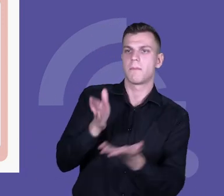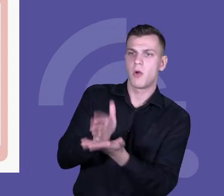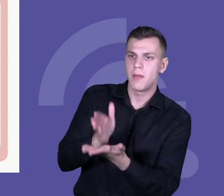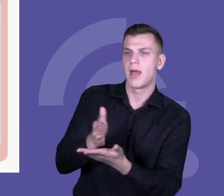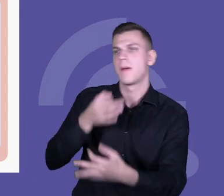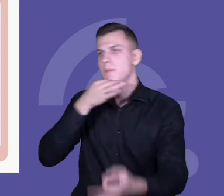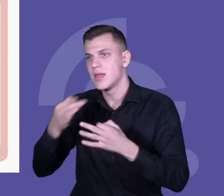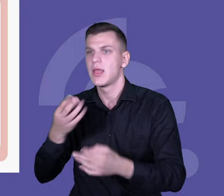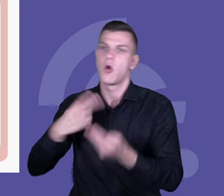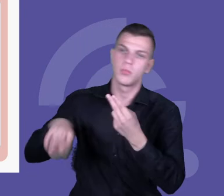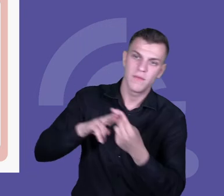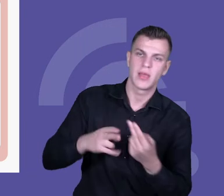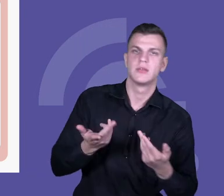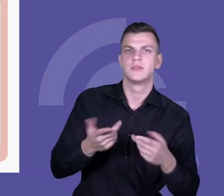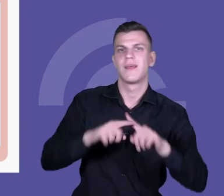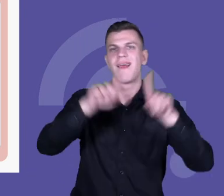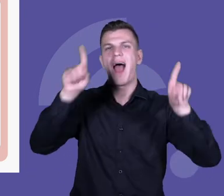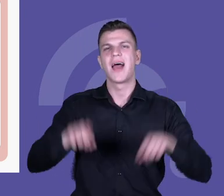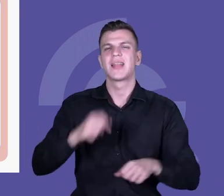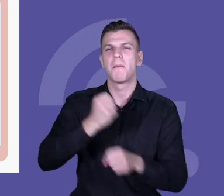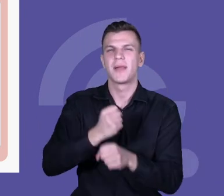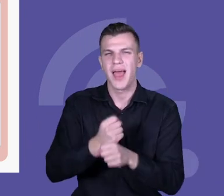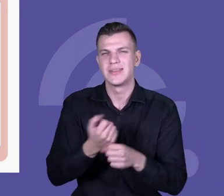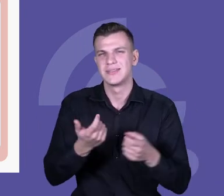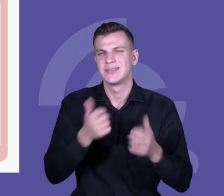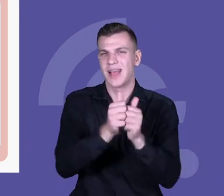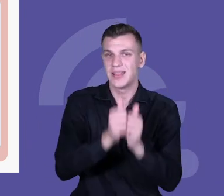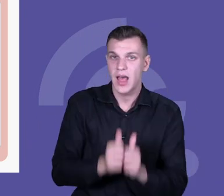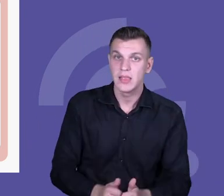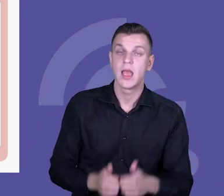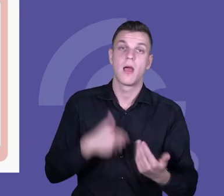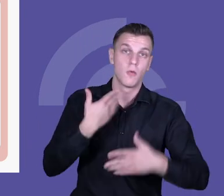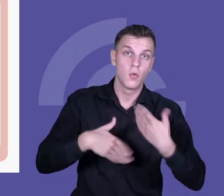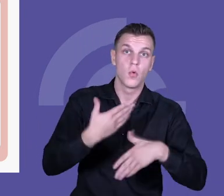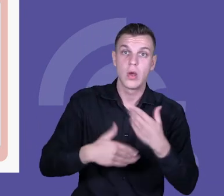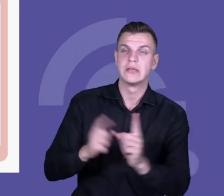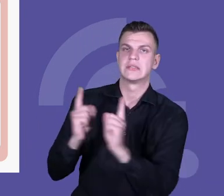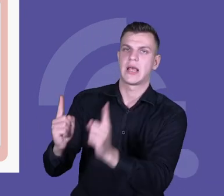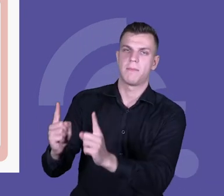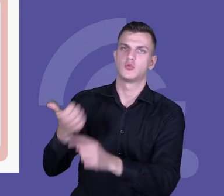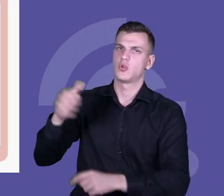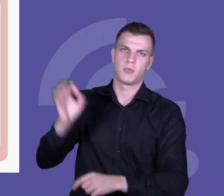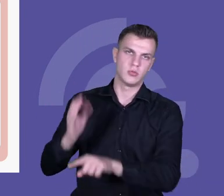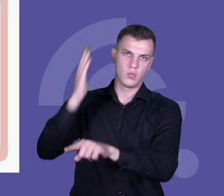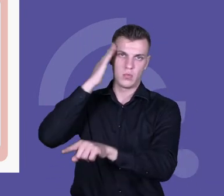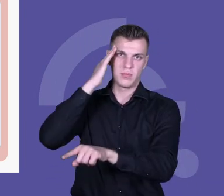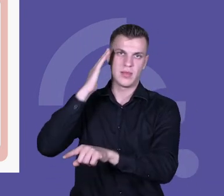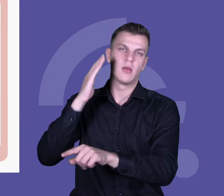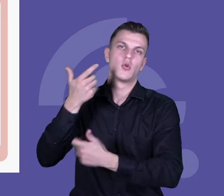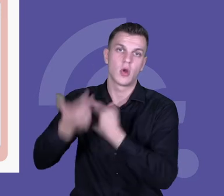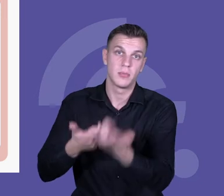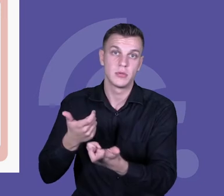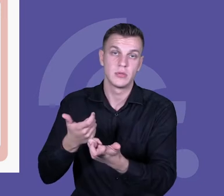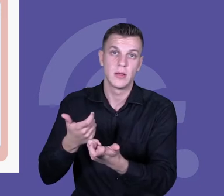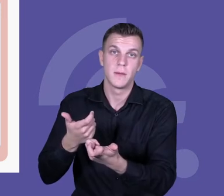odpowiedzi, potem poprzez karty pracy, chociażby takie mniej intensywne wsparcie do samodzielności pełnej zmierzają. I żeby przez cały ten proces budowania